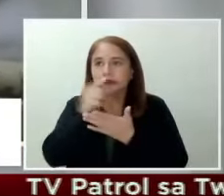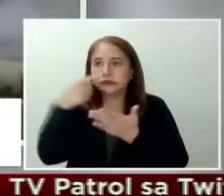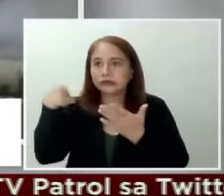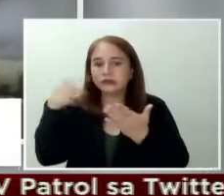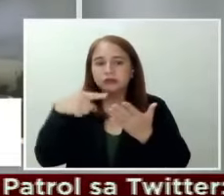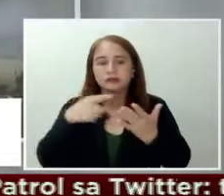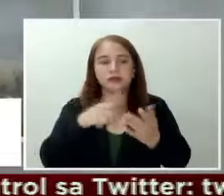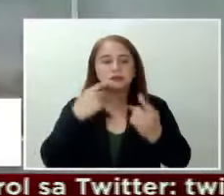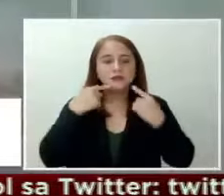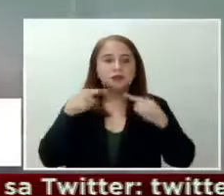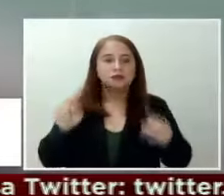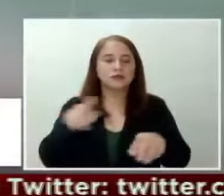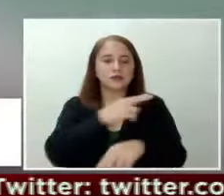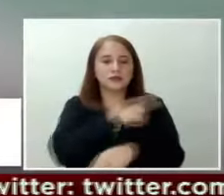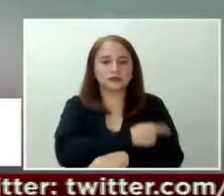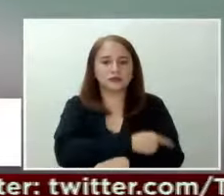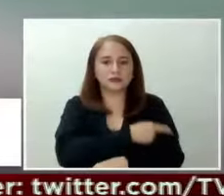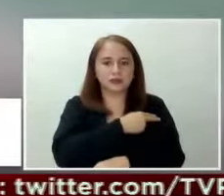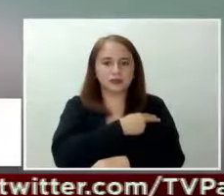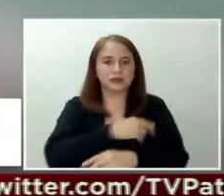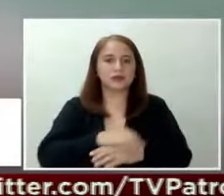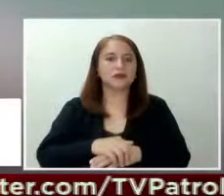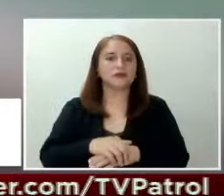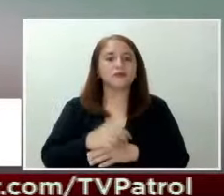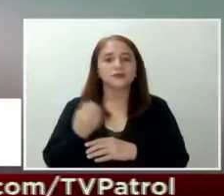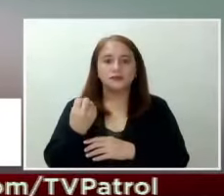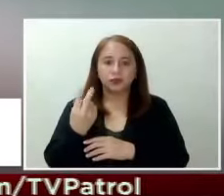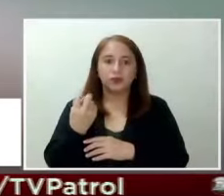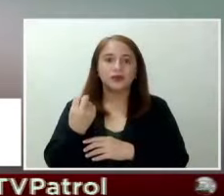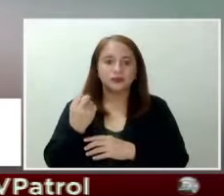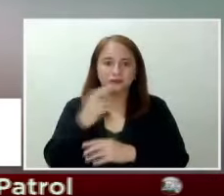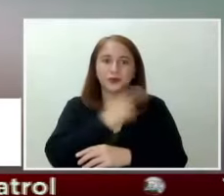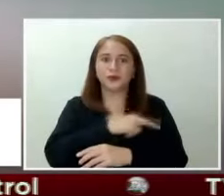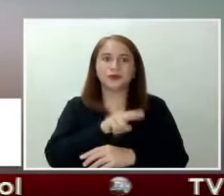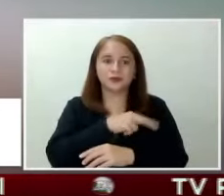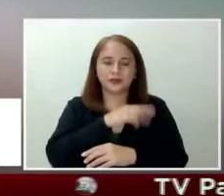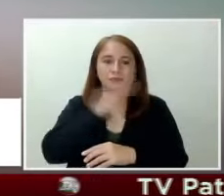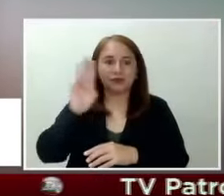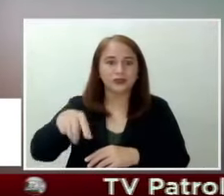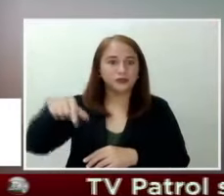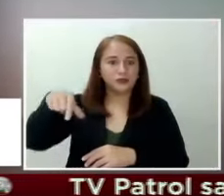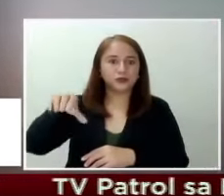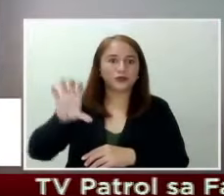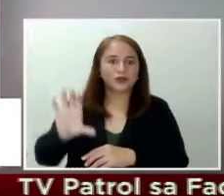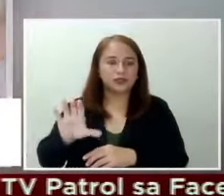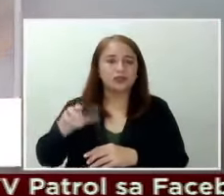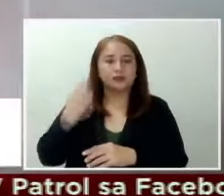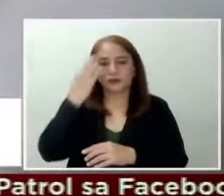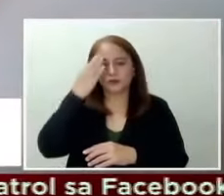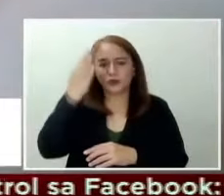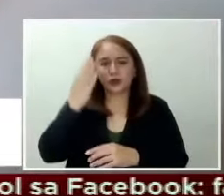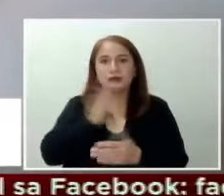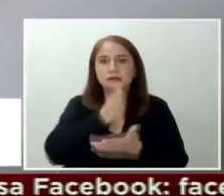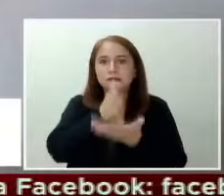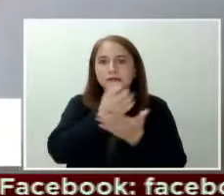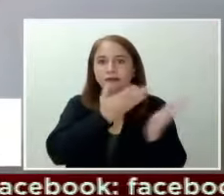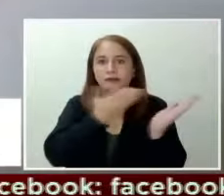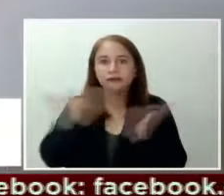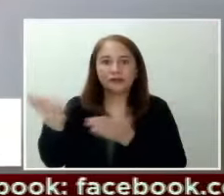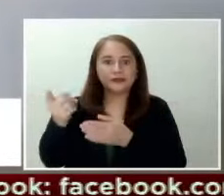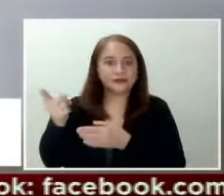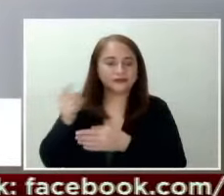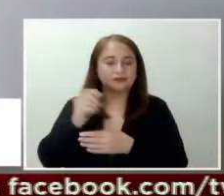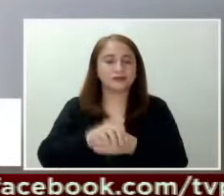public hospitals. Labindalawang ospital sa Maynila, Quezon City at Bulacan ang pinagdalhan kay Mang Benito.